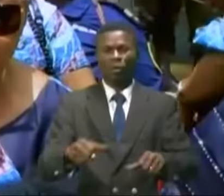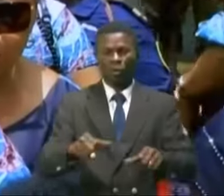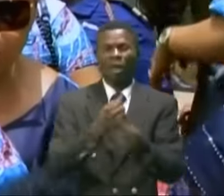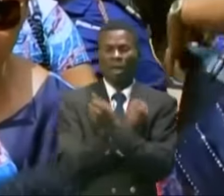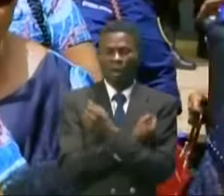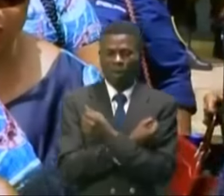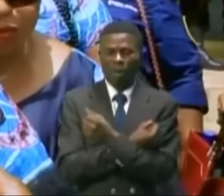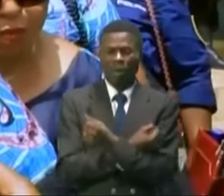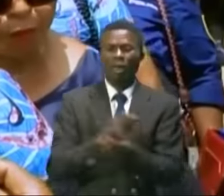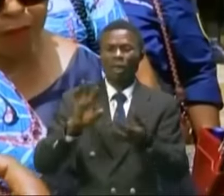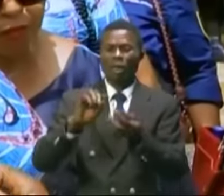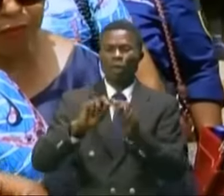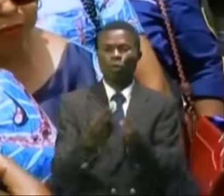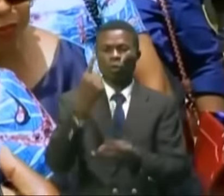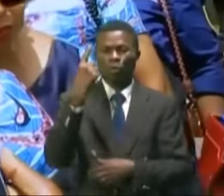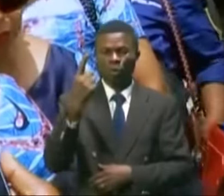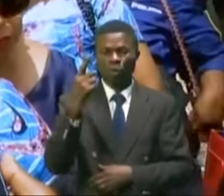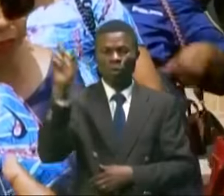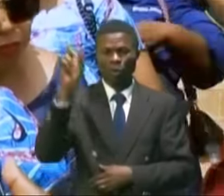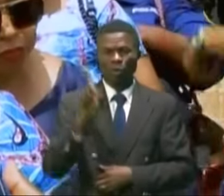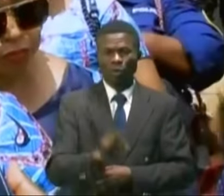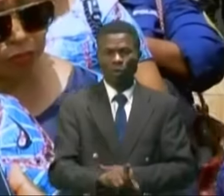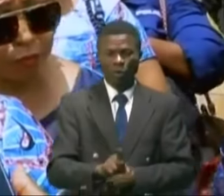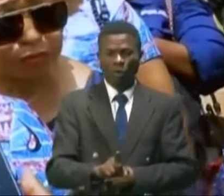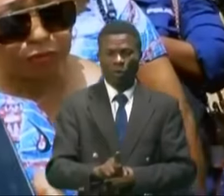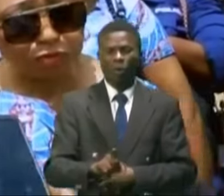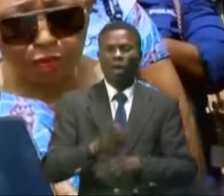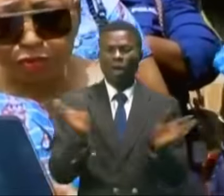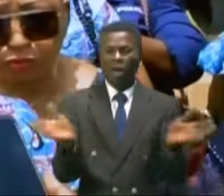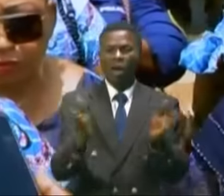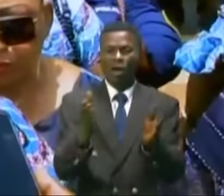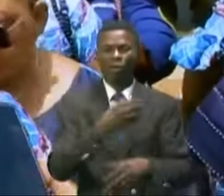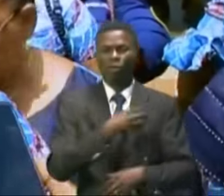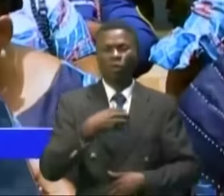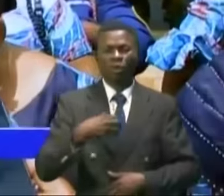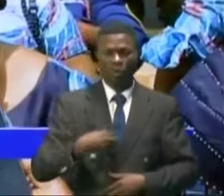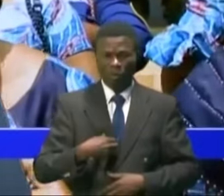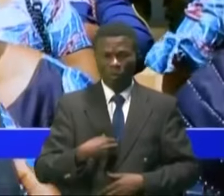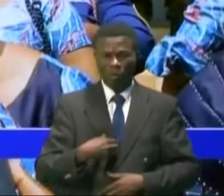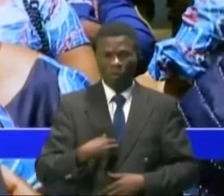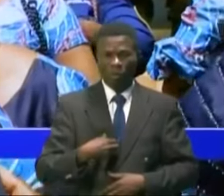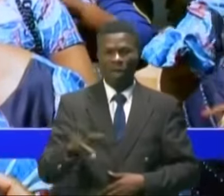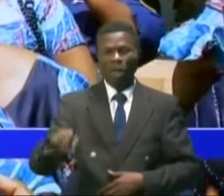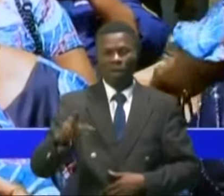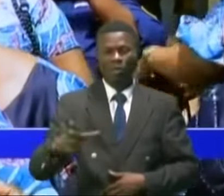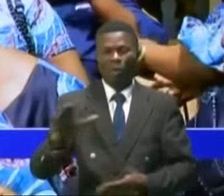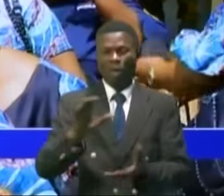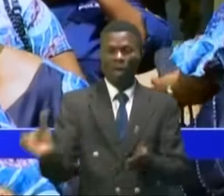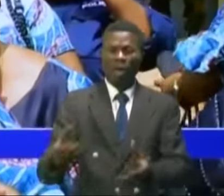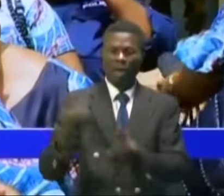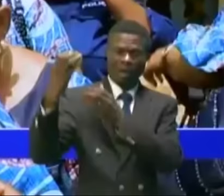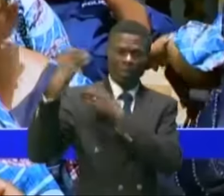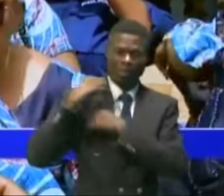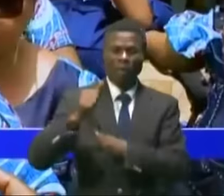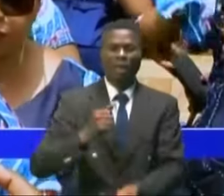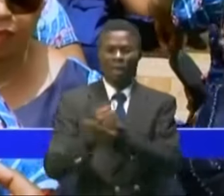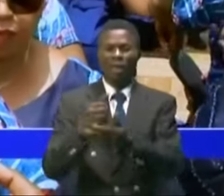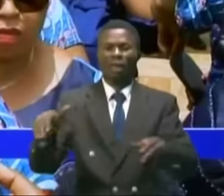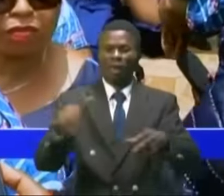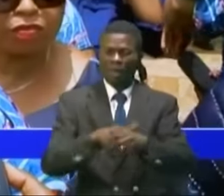et l'unité. Nous sommes venus à édifier les mamans, de se prendre en charge,'aider nos maris,